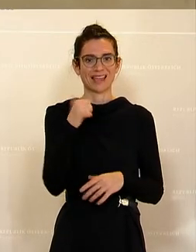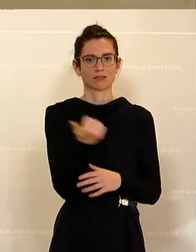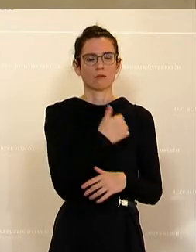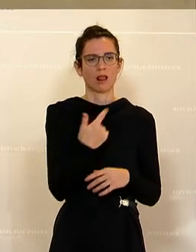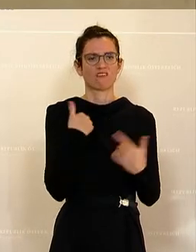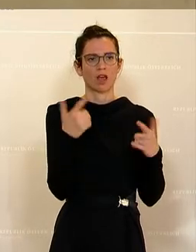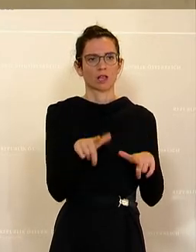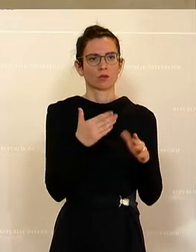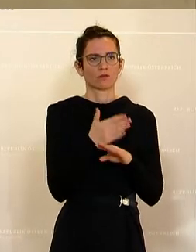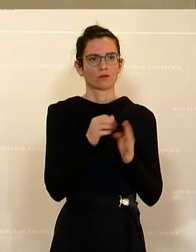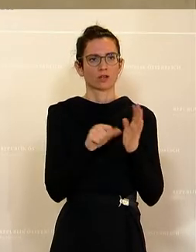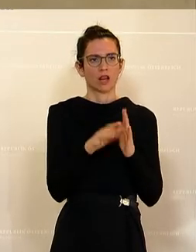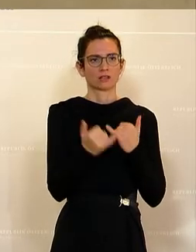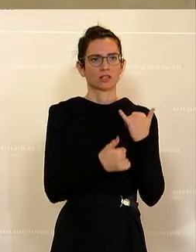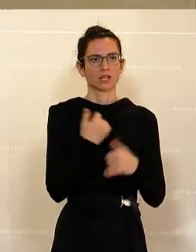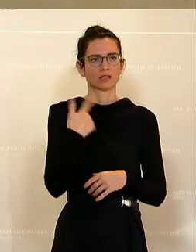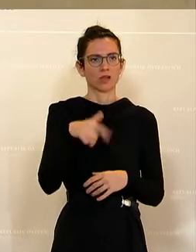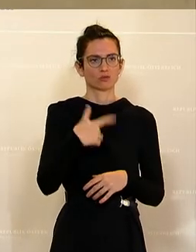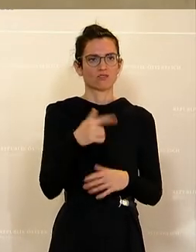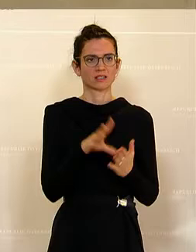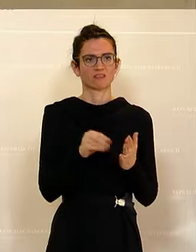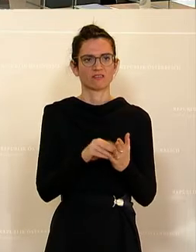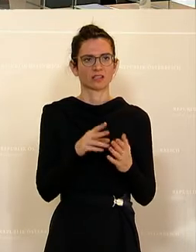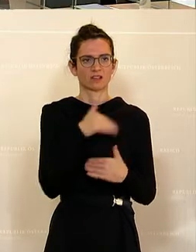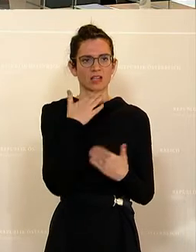Veranlagung für das Kalenderjahr 2022 anzuwenden.